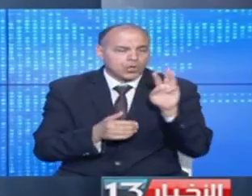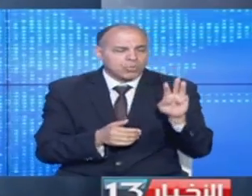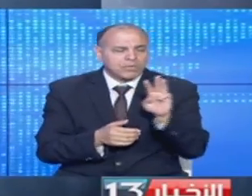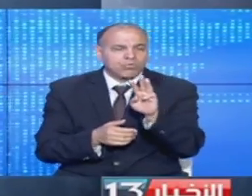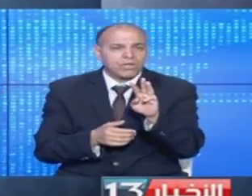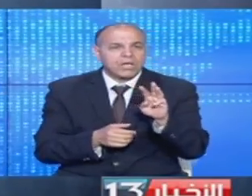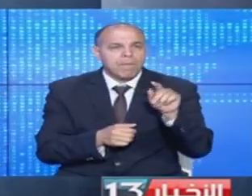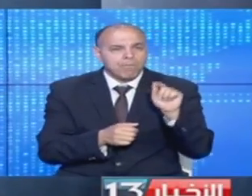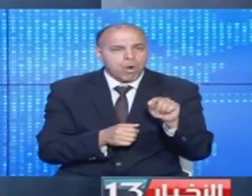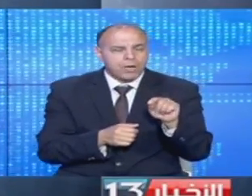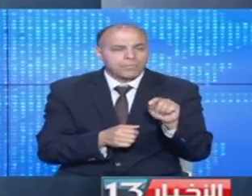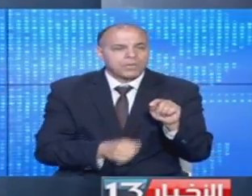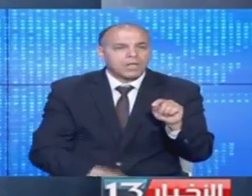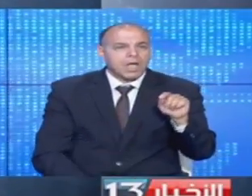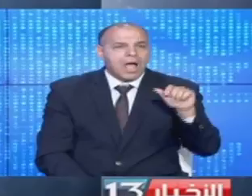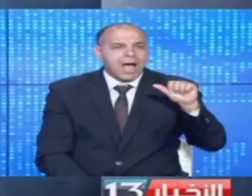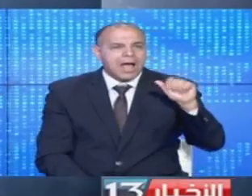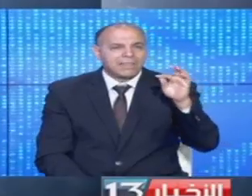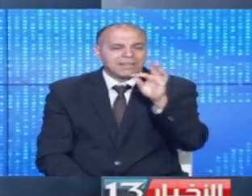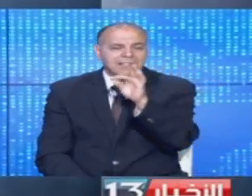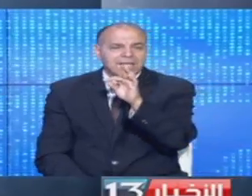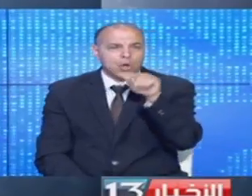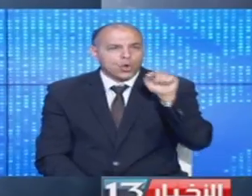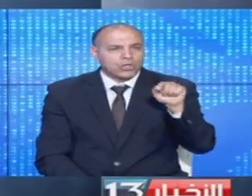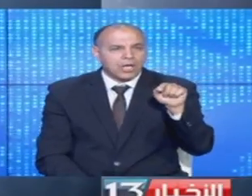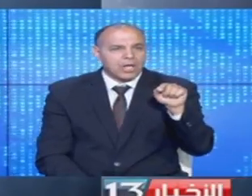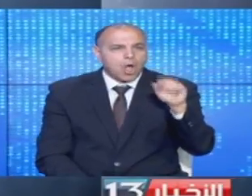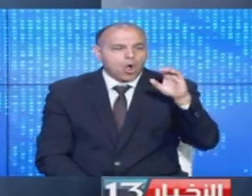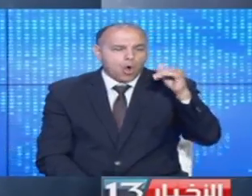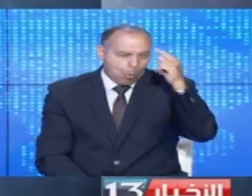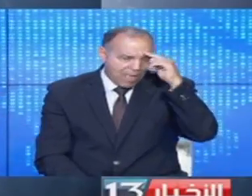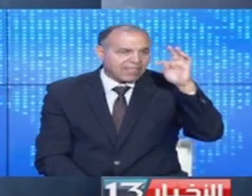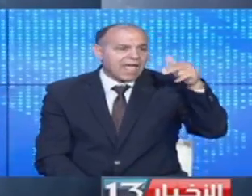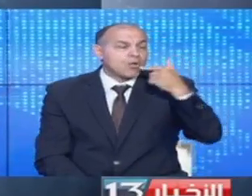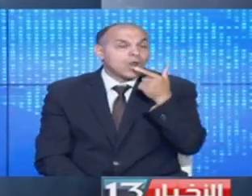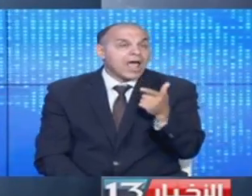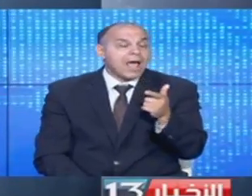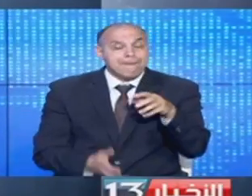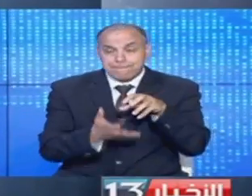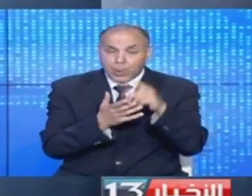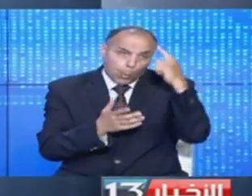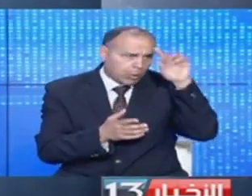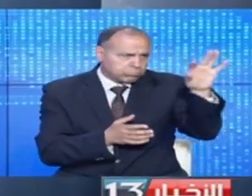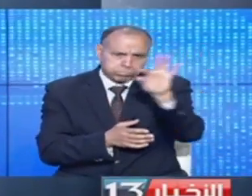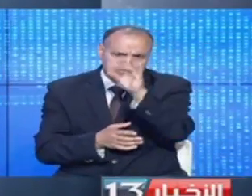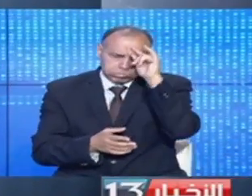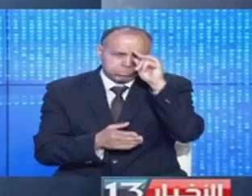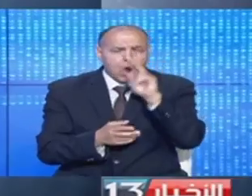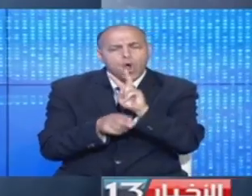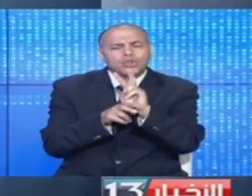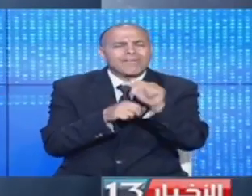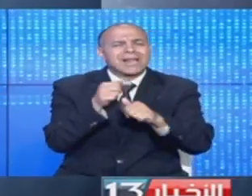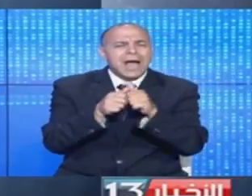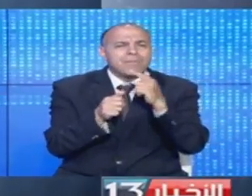.attt.com.tn بأي مركز يختاره وذلك